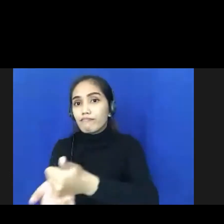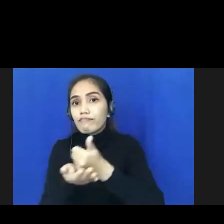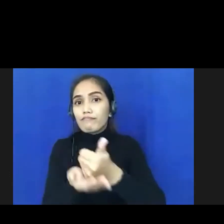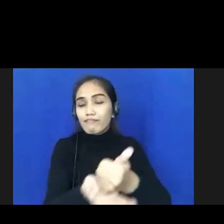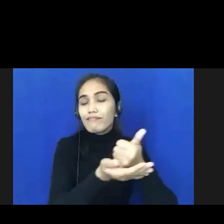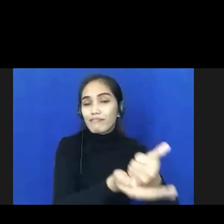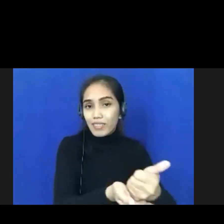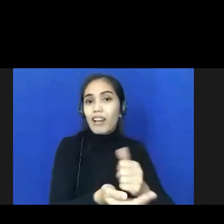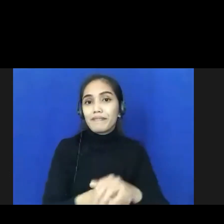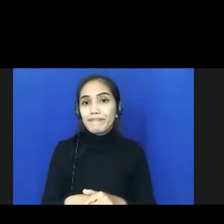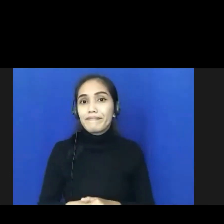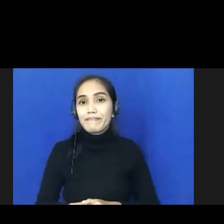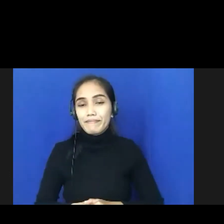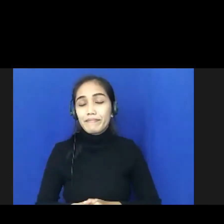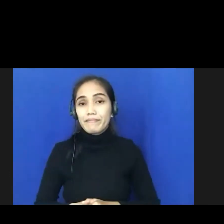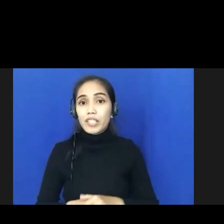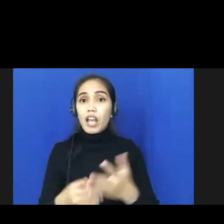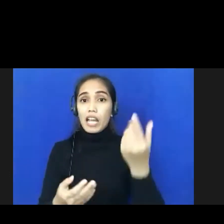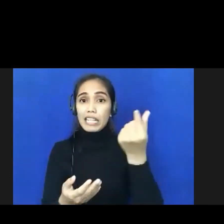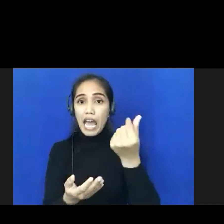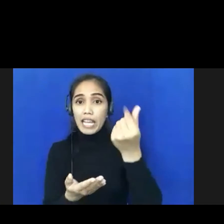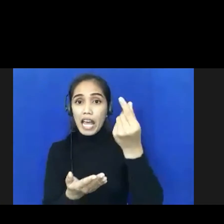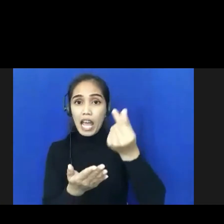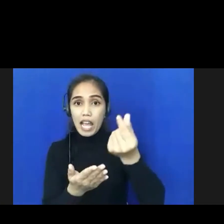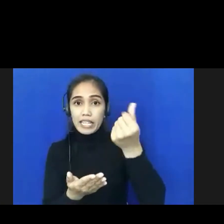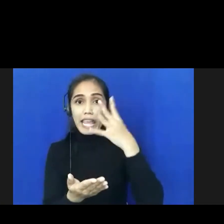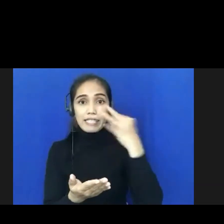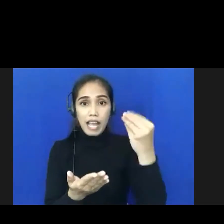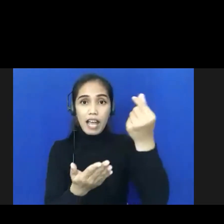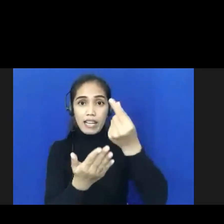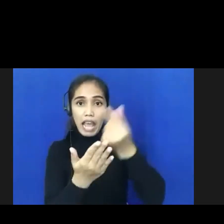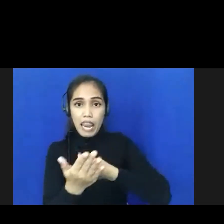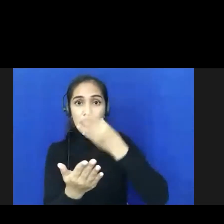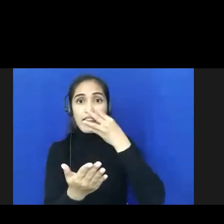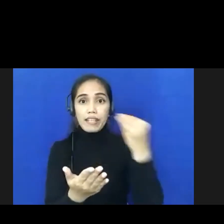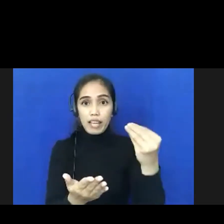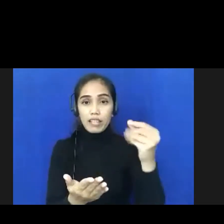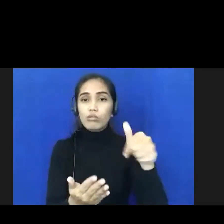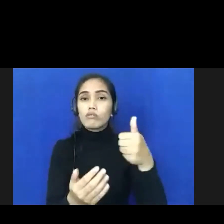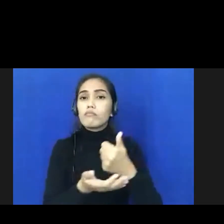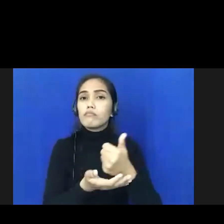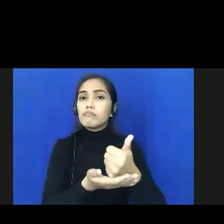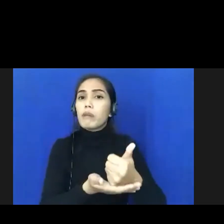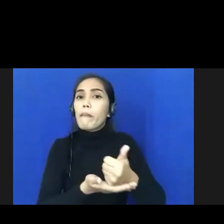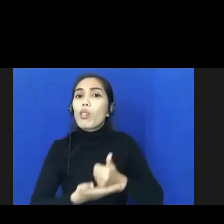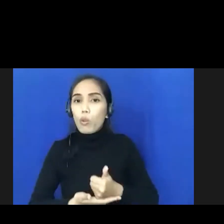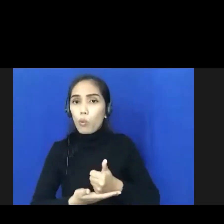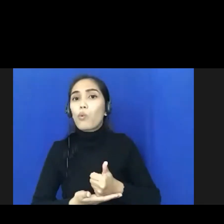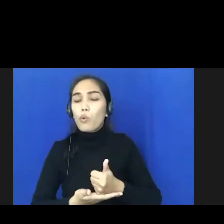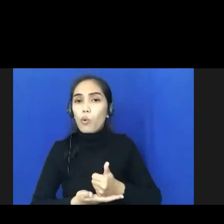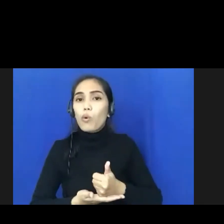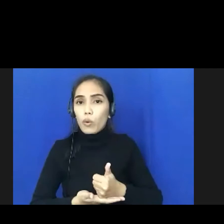dianggarkan memang dana desa ini menurut khawat kami sangat-sangat membantu bagi kemasalahan